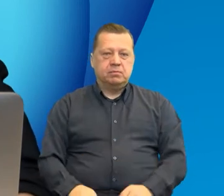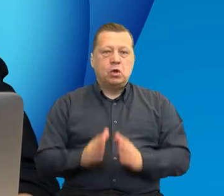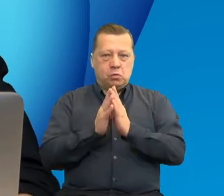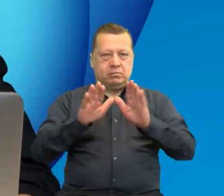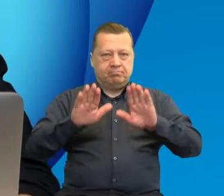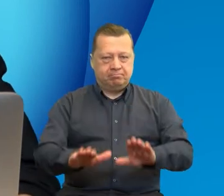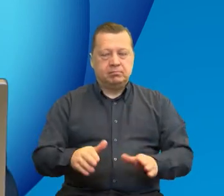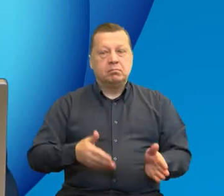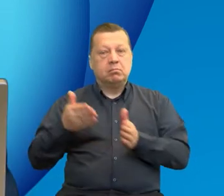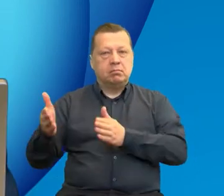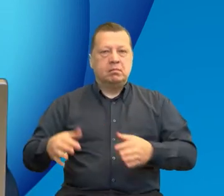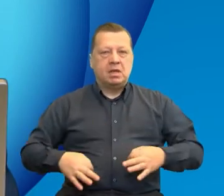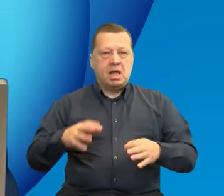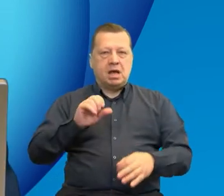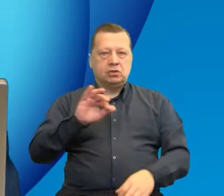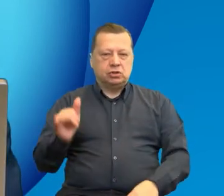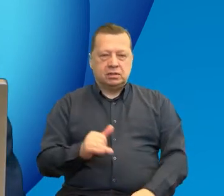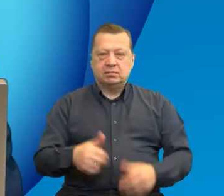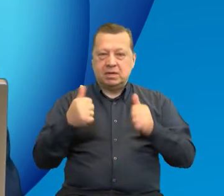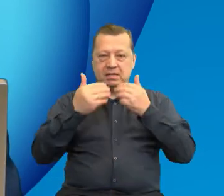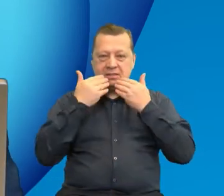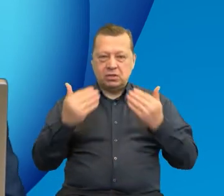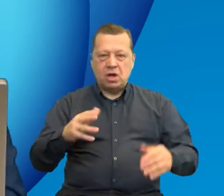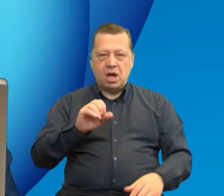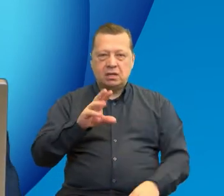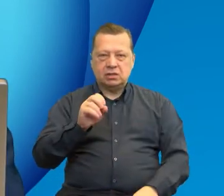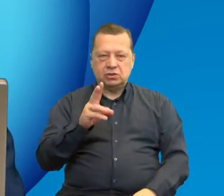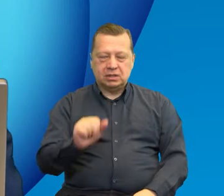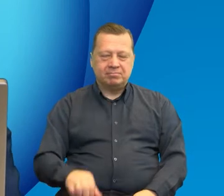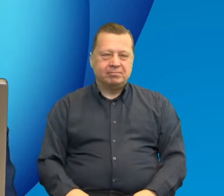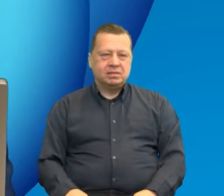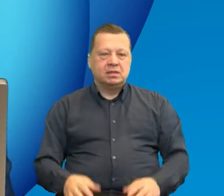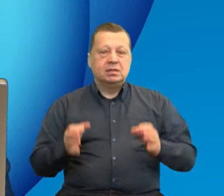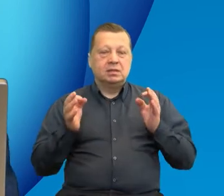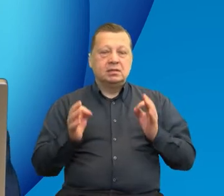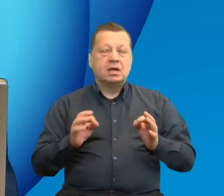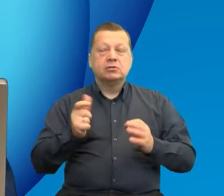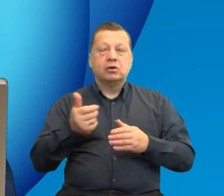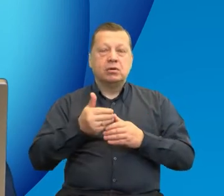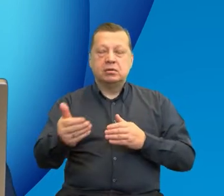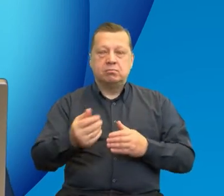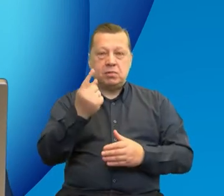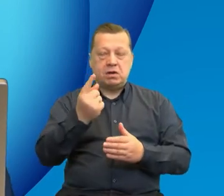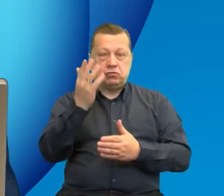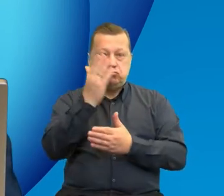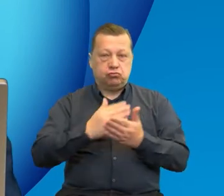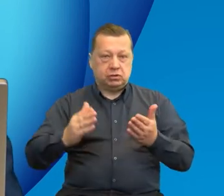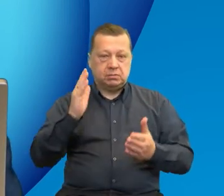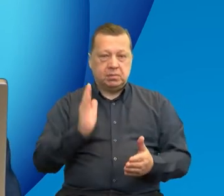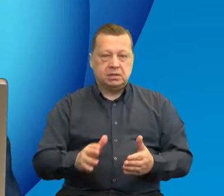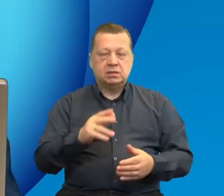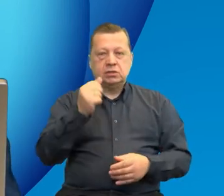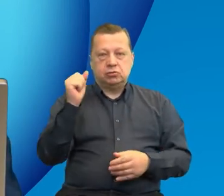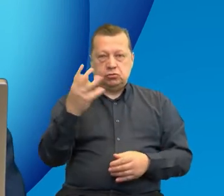Andrzeju, oddaję głos. Dziękuję bardzo, Agnieszko. Proszę Państwa, teraz co przed nami? W pierwszej części poznamy